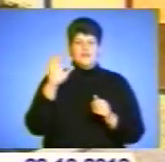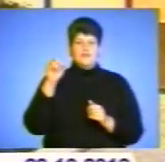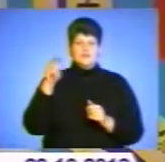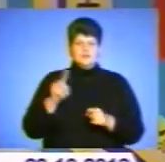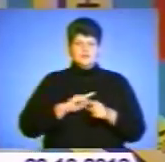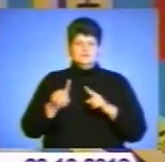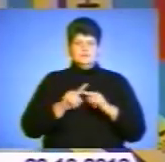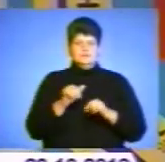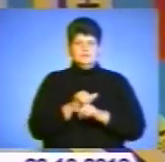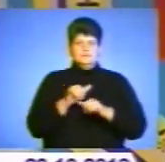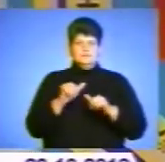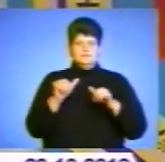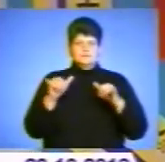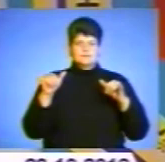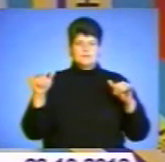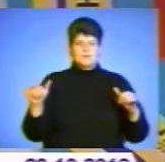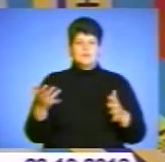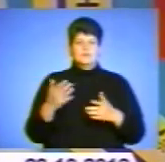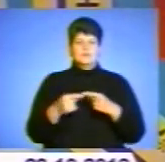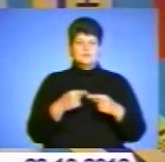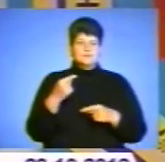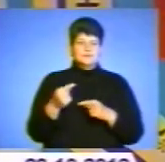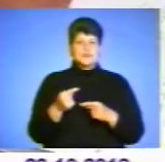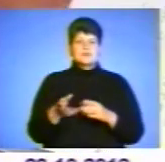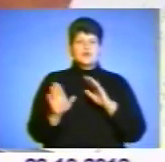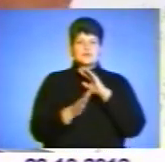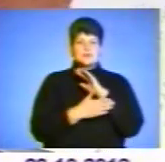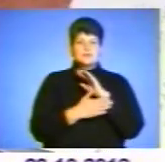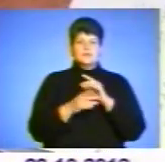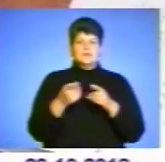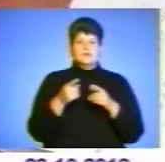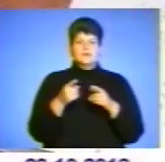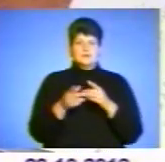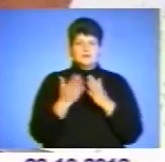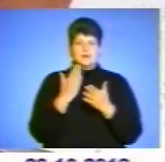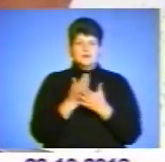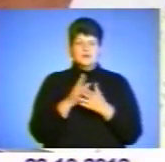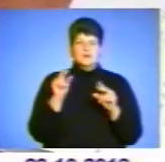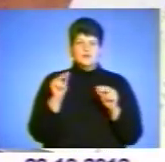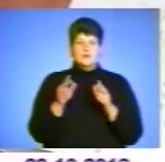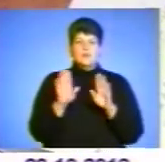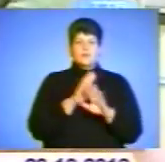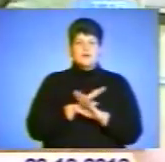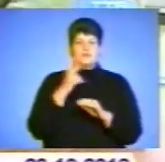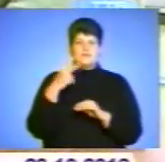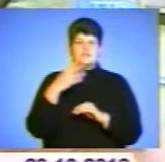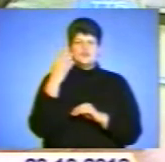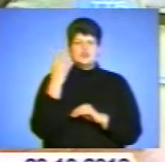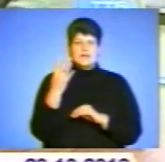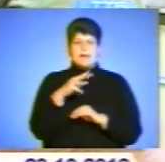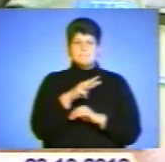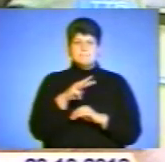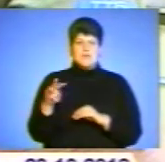швидкістю поширення масштабами та глибиною наслідків. За останніми даними, від сніду у світі померло понад 24 мільйони осіб,